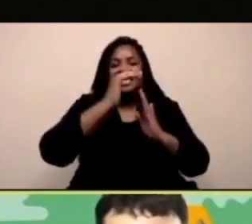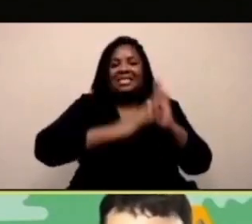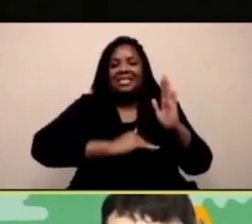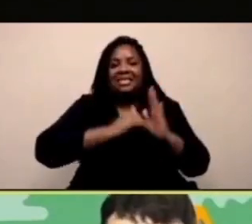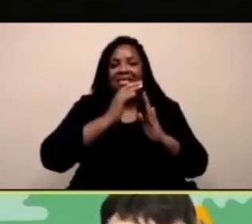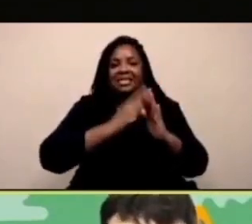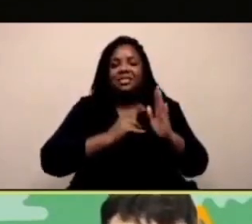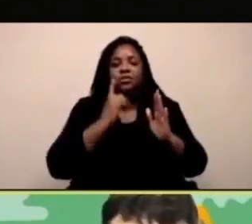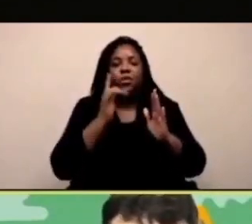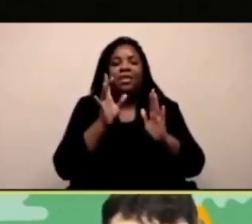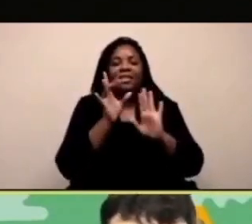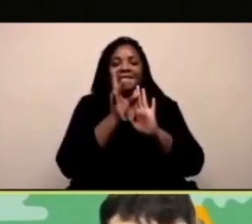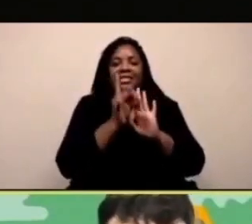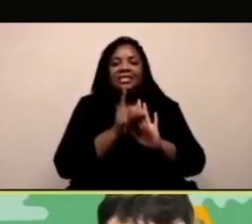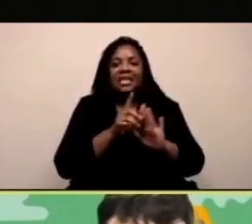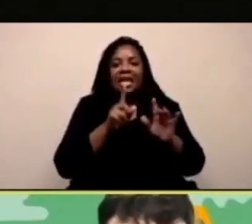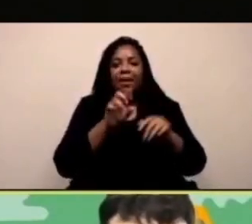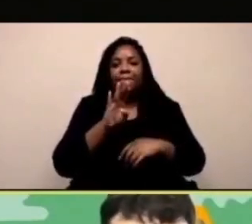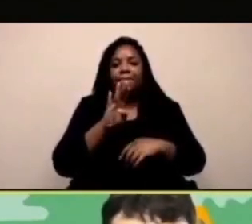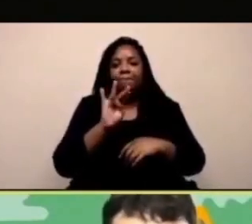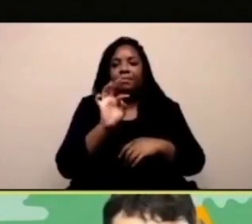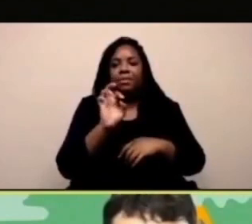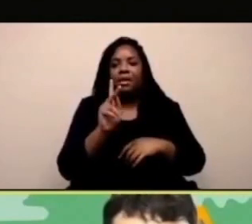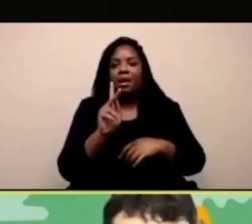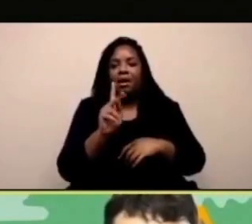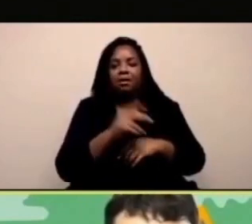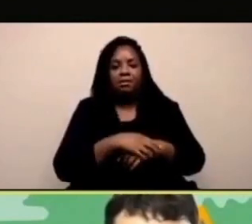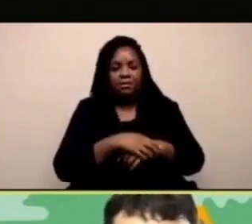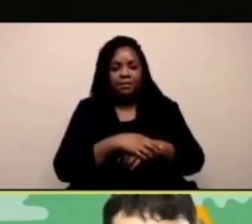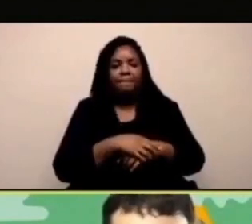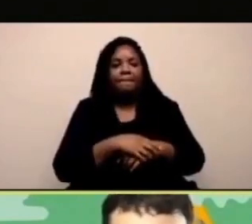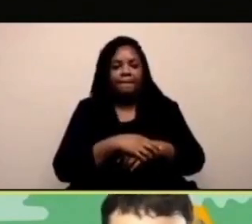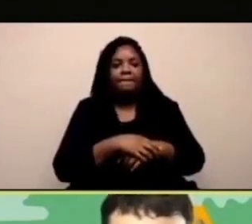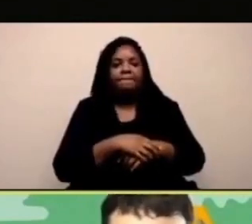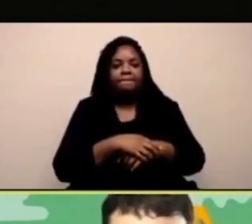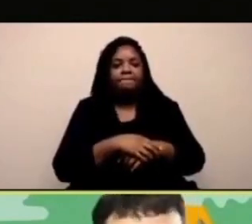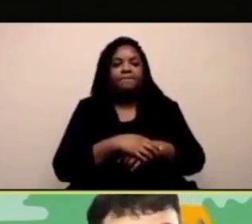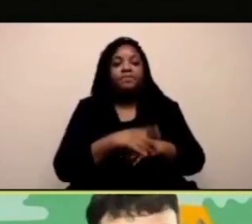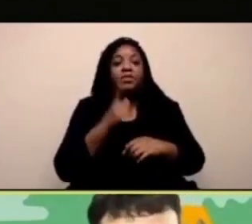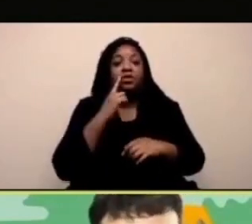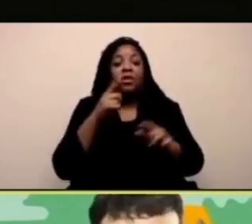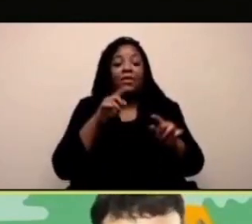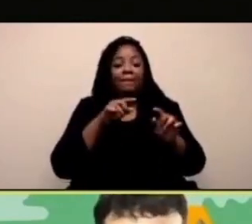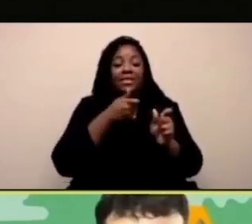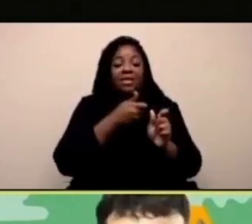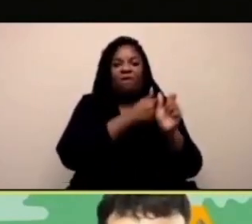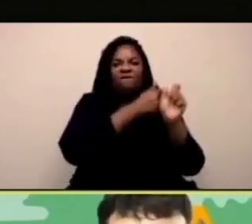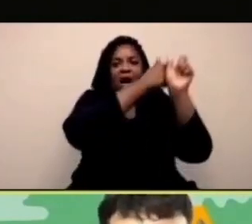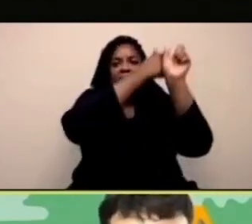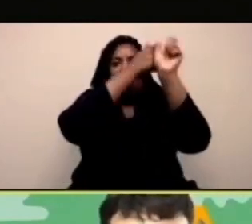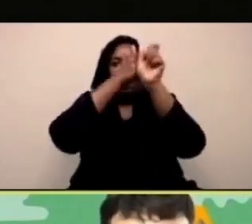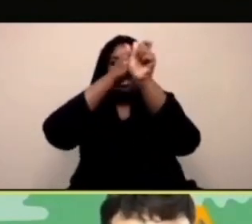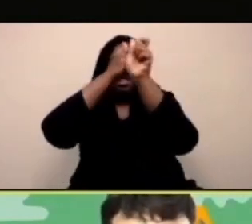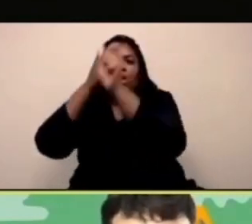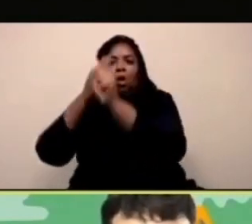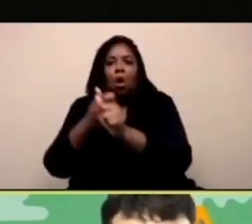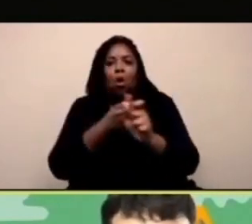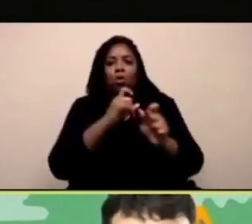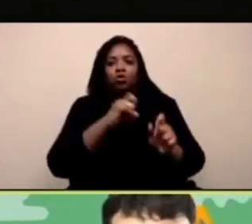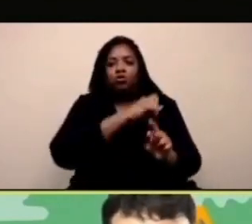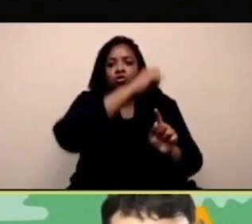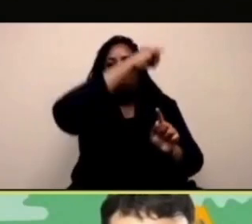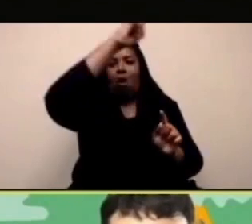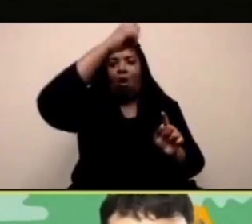degli esempi che abbiamo messo nelle rete sociali che la gente ha già visto dipingere con il proprio